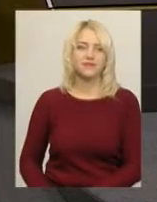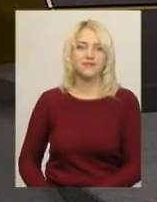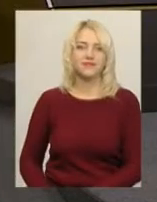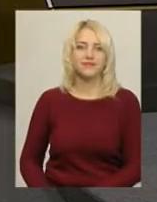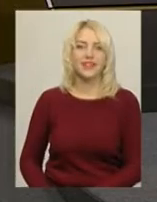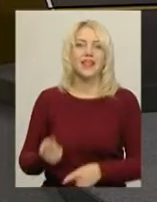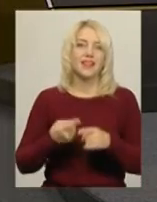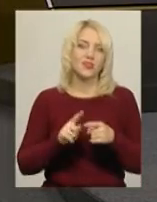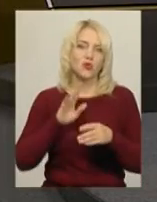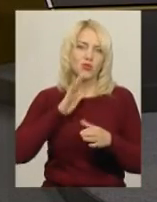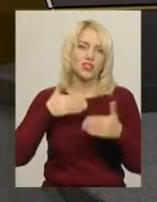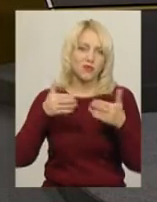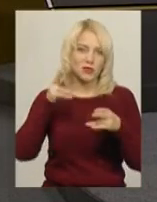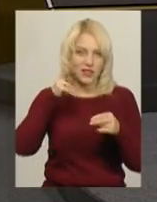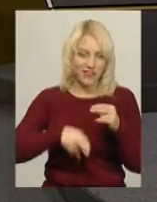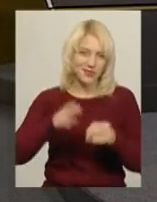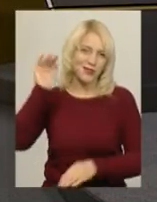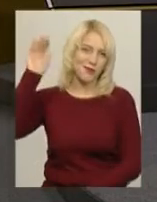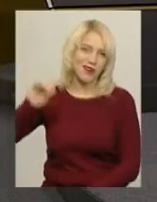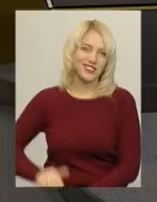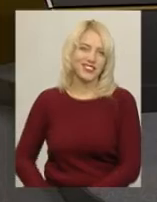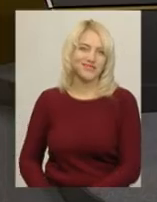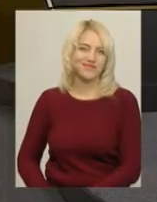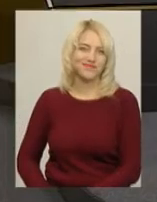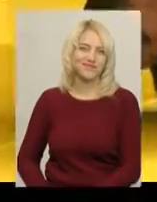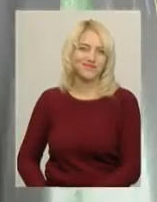На цьому наш випуск завершено. До побачення!